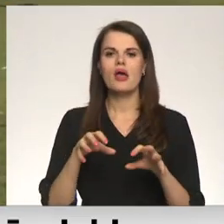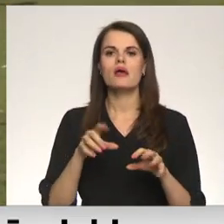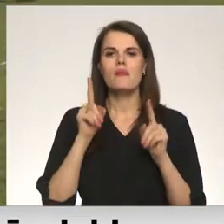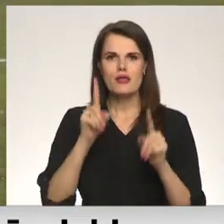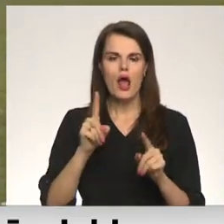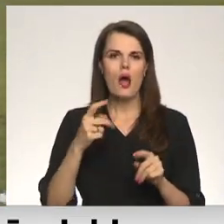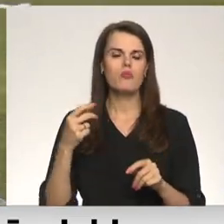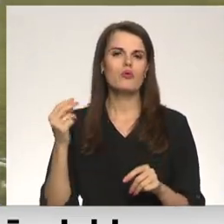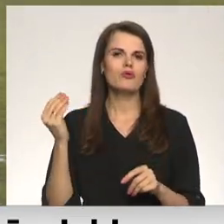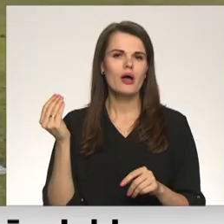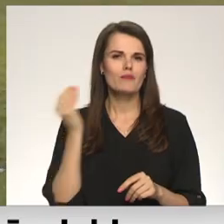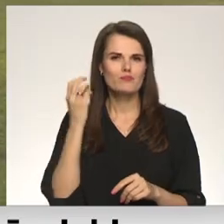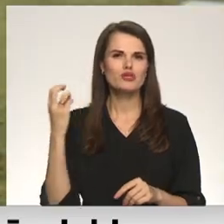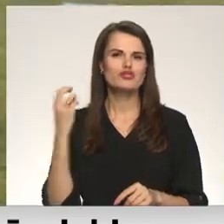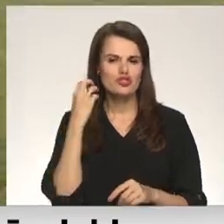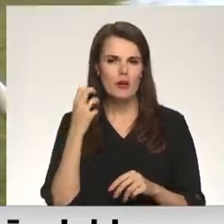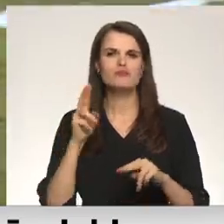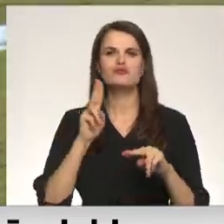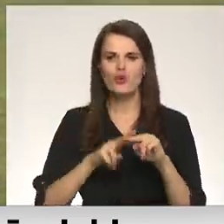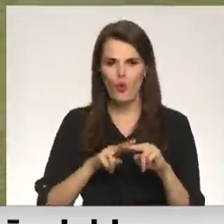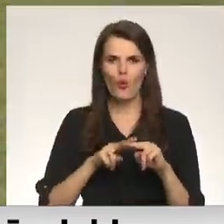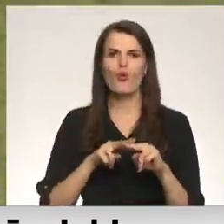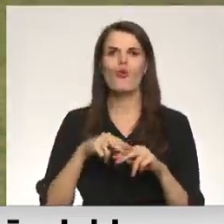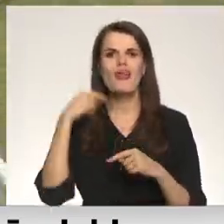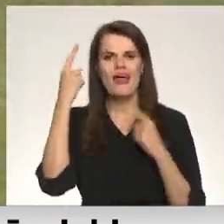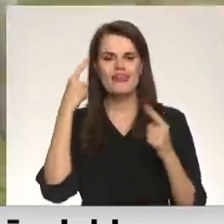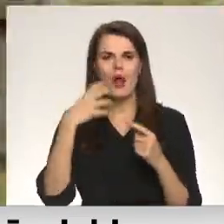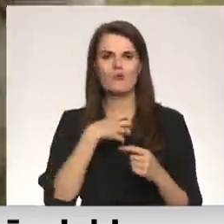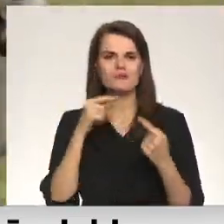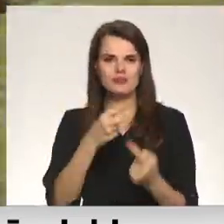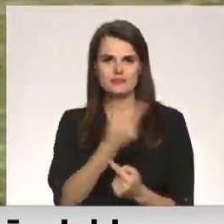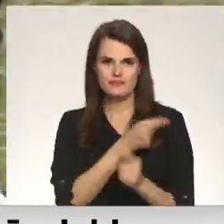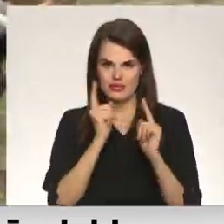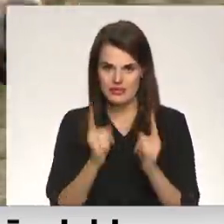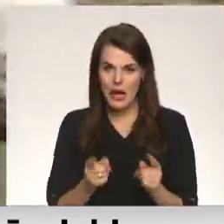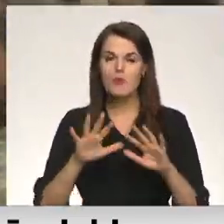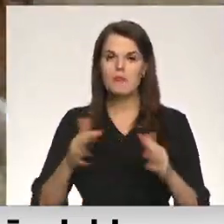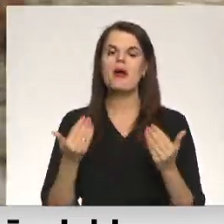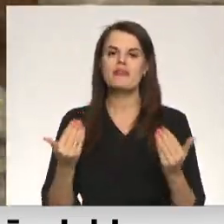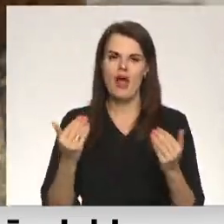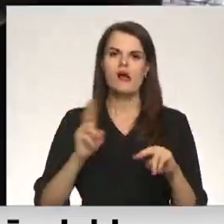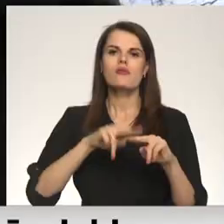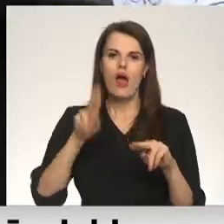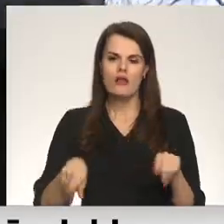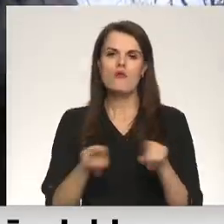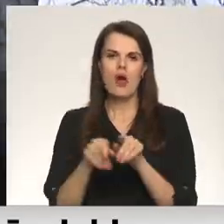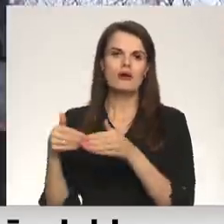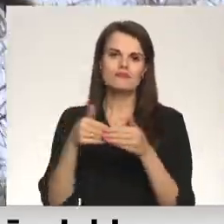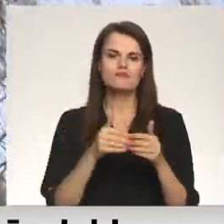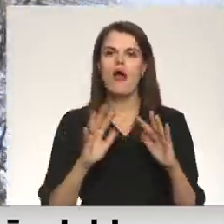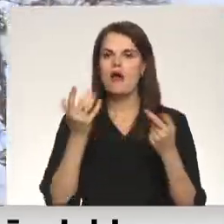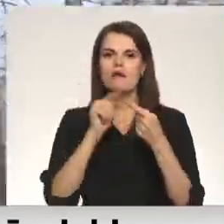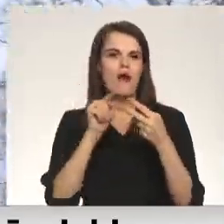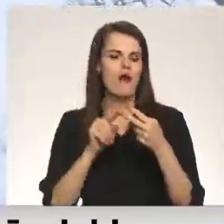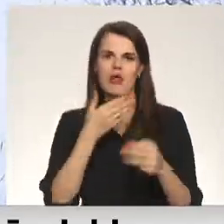sačipētiem un vakcinētiem pret trakumsērgu. Šobrīd ir ieviesti atvieglojumi un dzīvnieki Latvijā tiek ielaisti arī tad, ja kāds no šiem